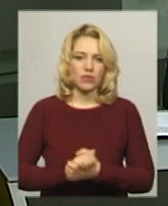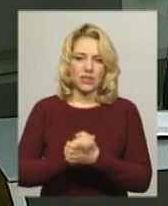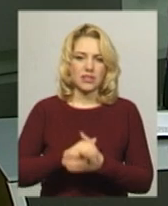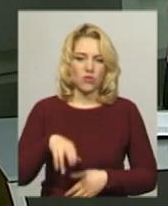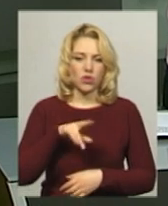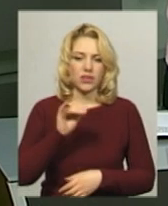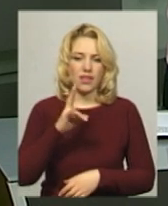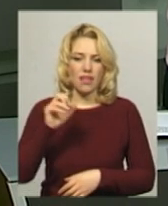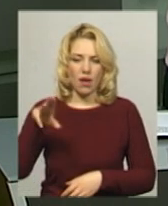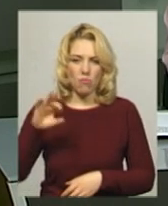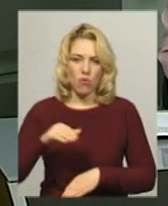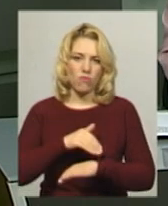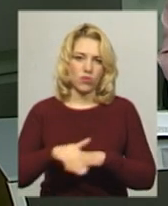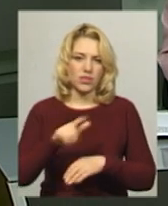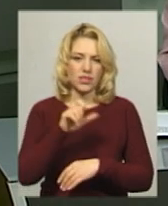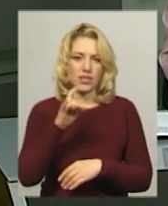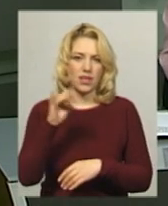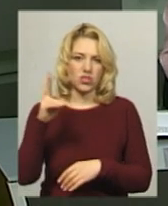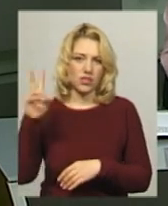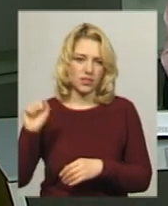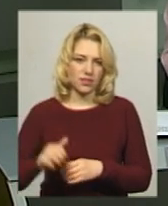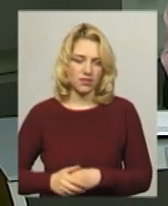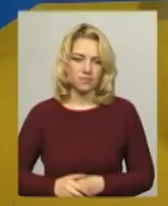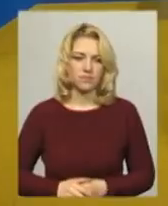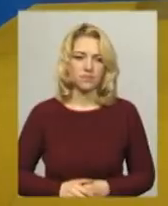в обласному центрі. Більше розповість Андрій Гуменний.